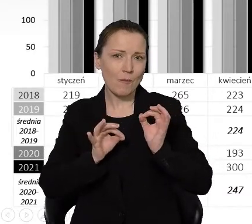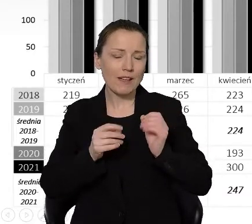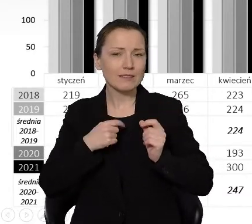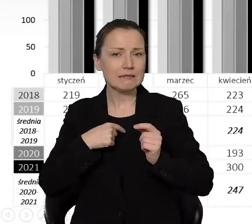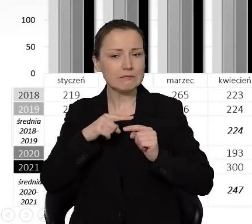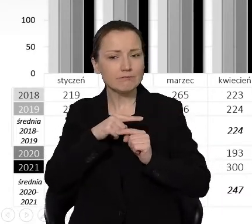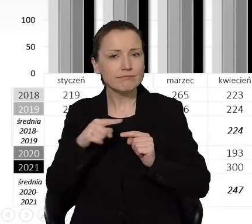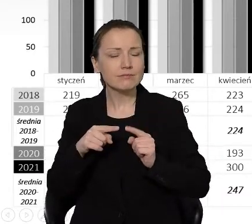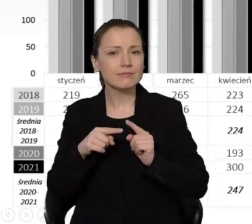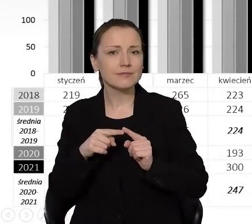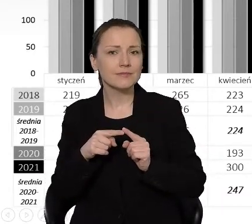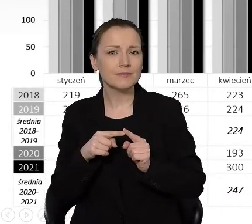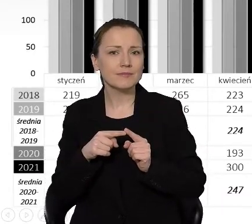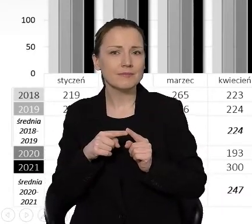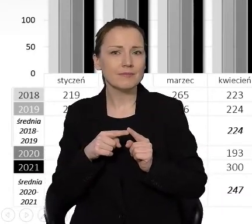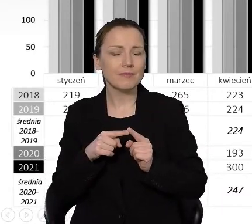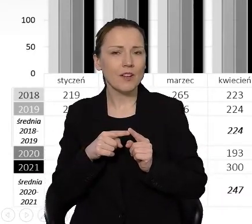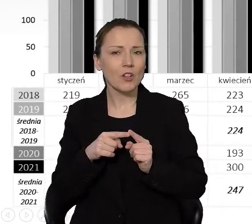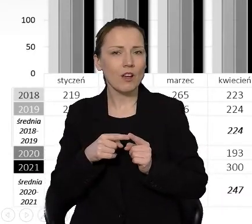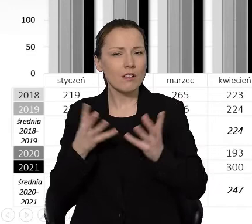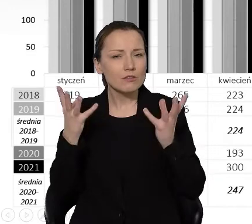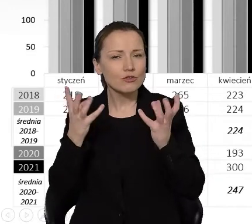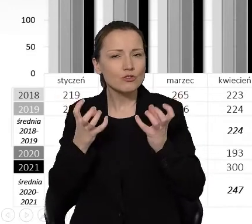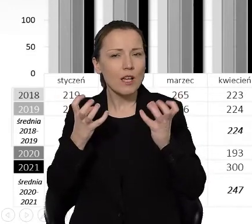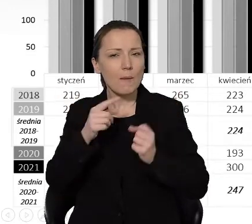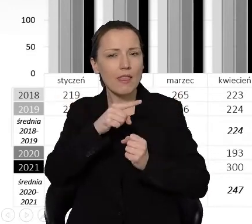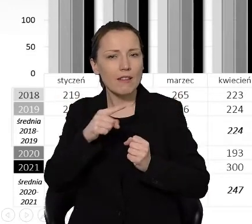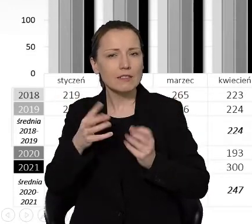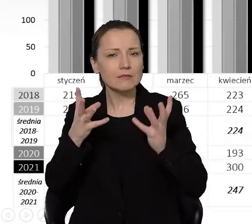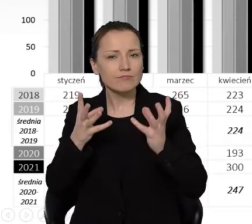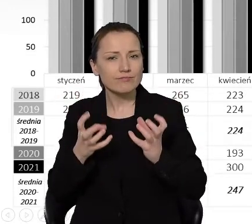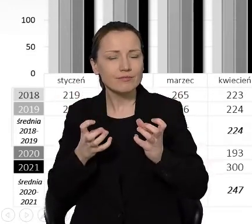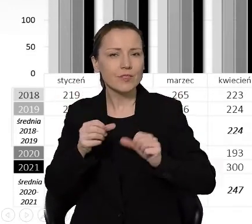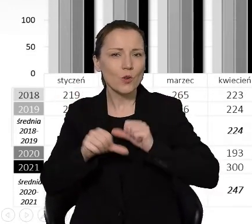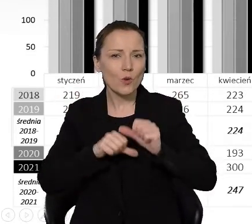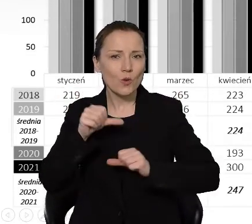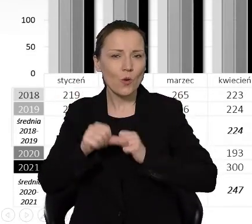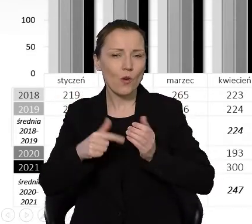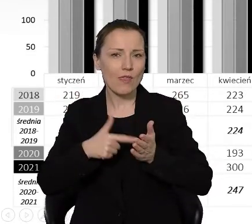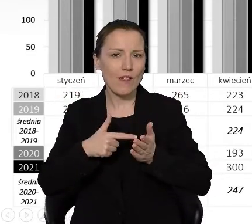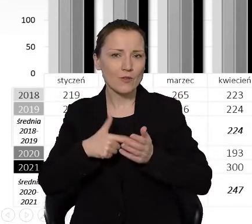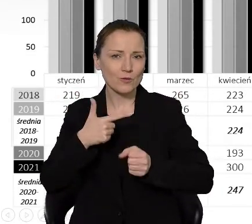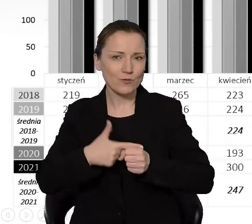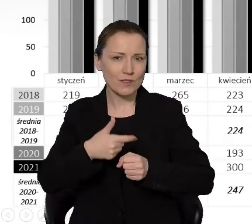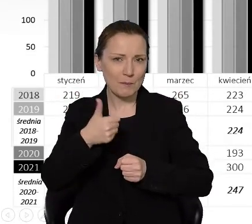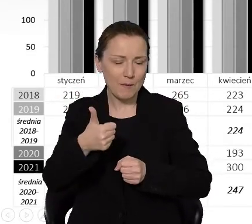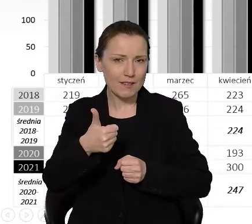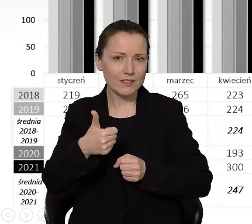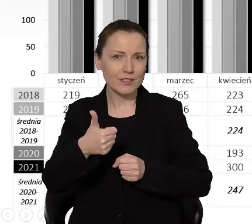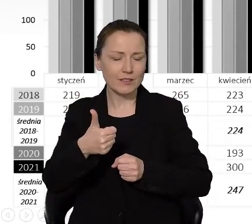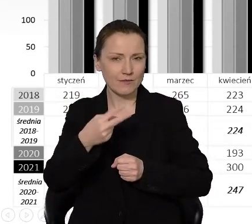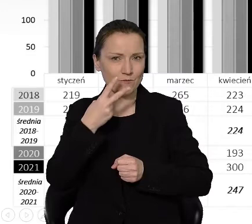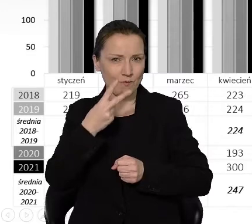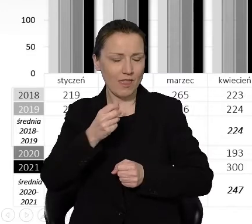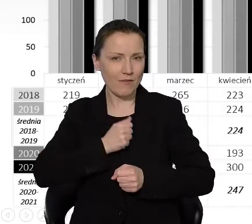Zaznaczyliśmy tą najciemniejszą kreską na wykresie dane z roku 2021. Widać